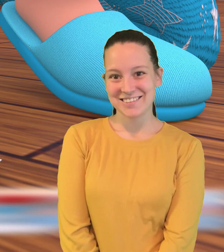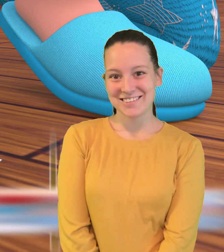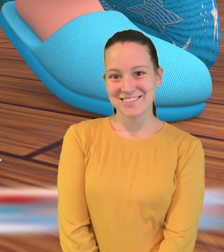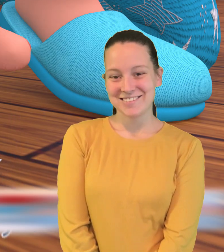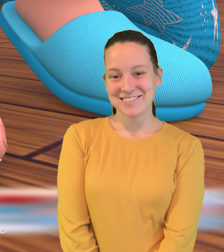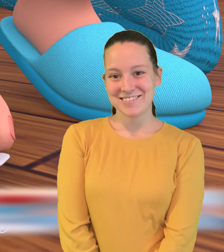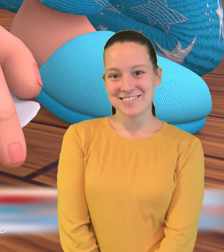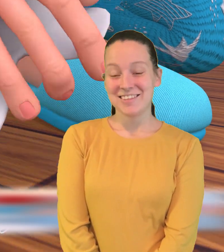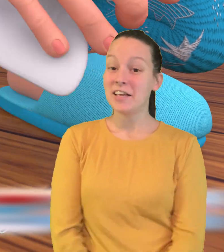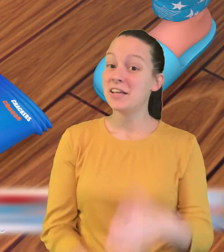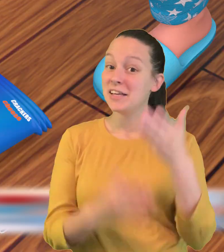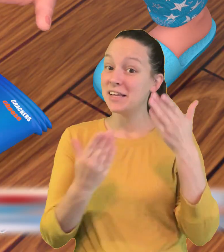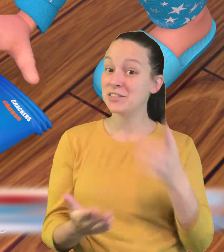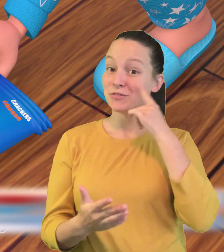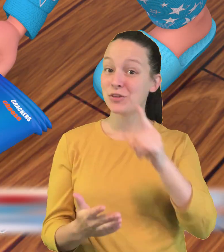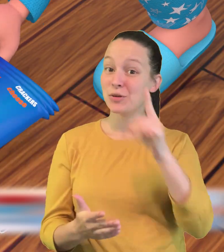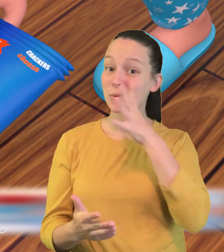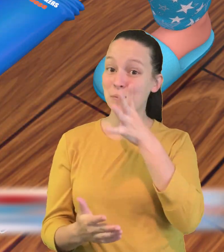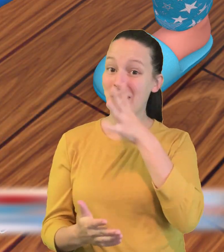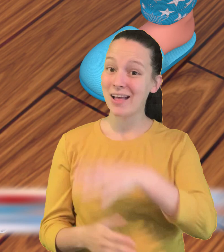Auf dein Wohl, Mutter